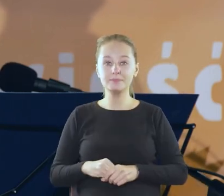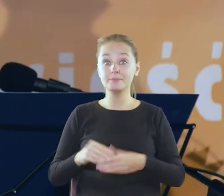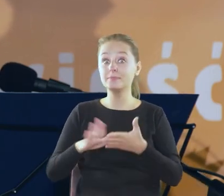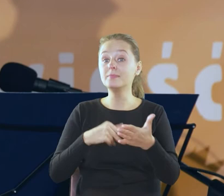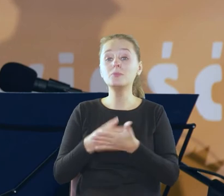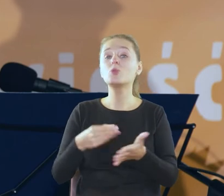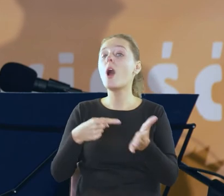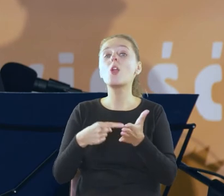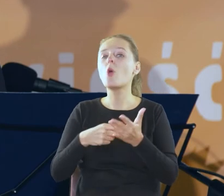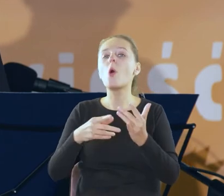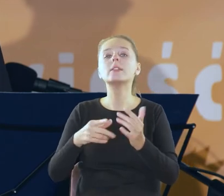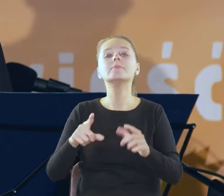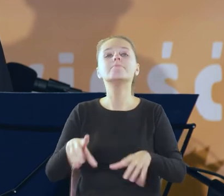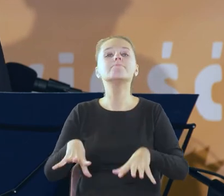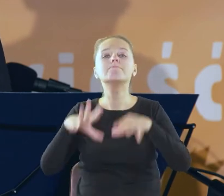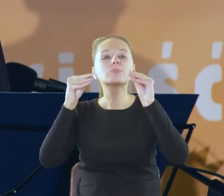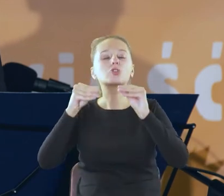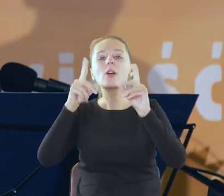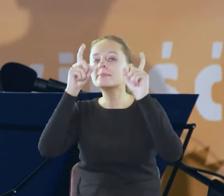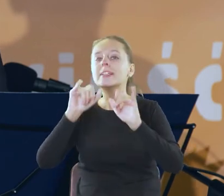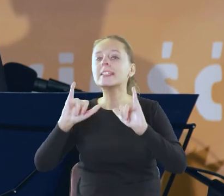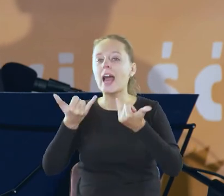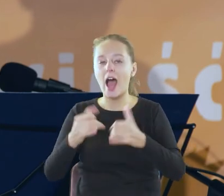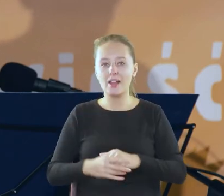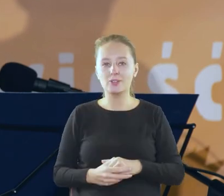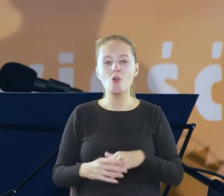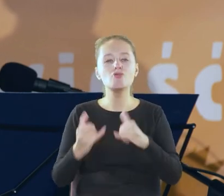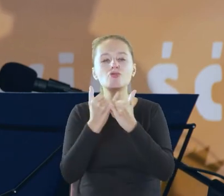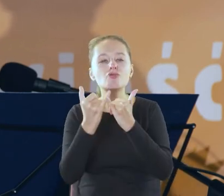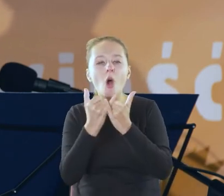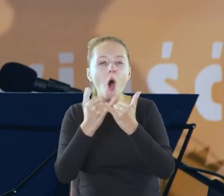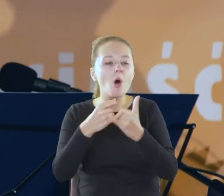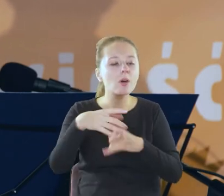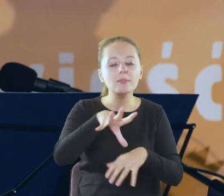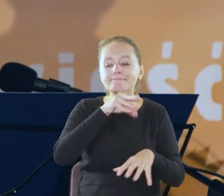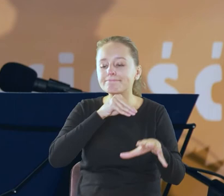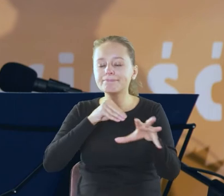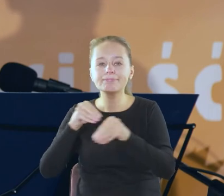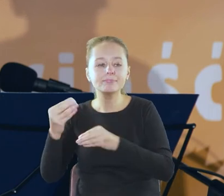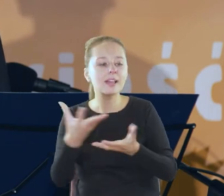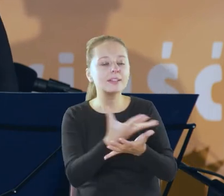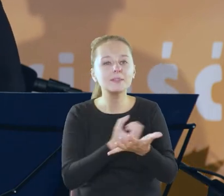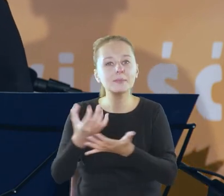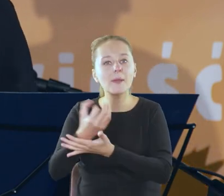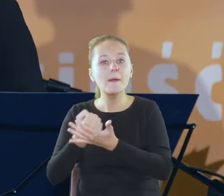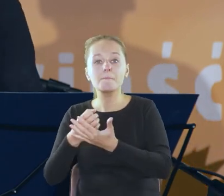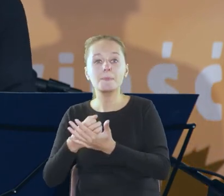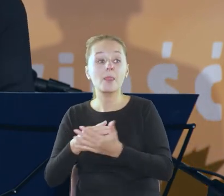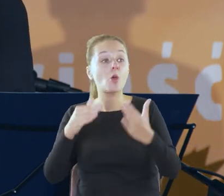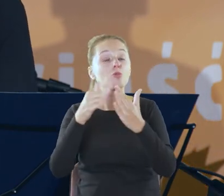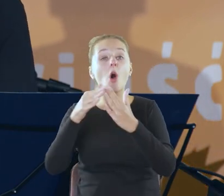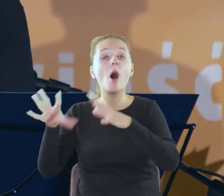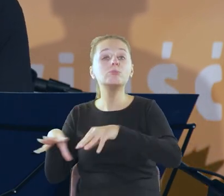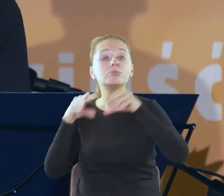tym jak to się wszystko zaczęło rwie zioła trawy przyniesie je do domu